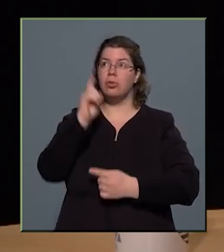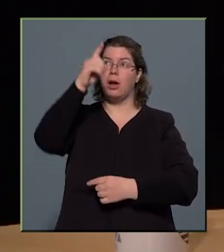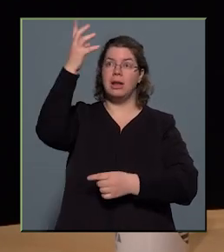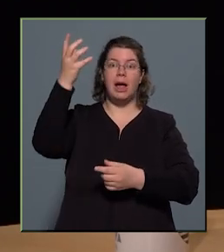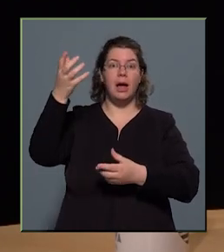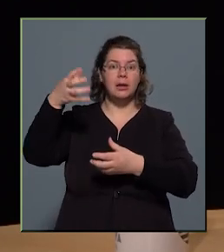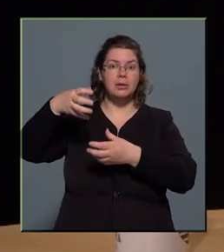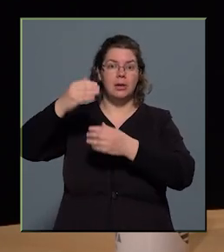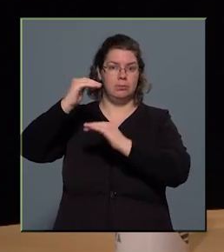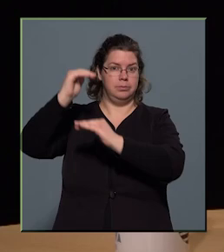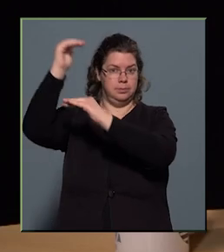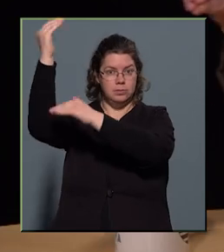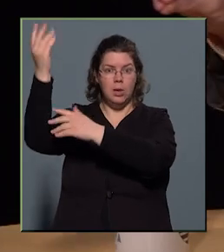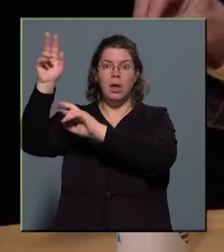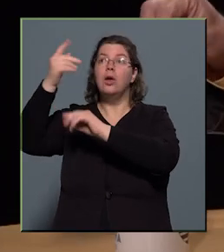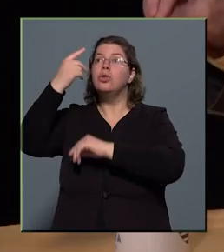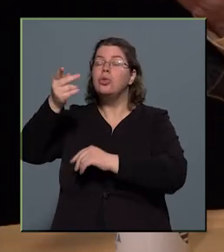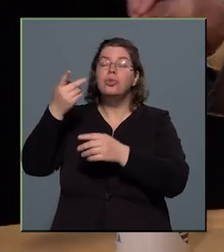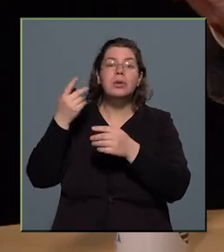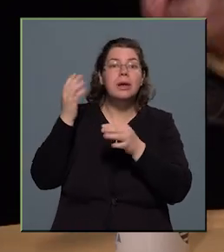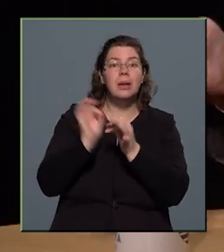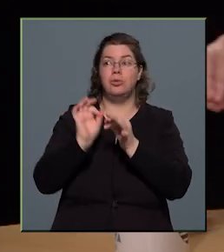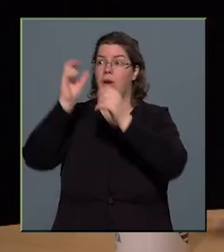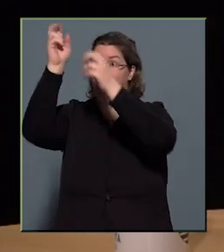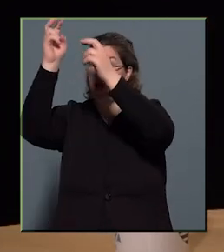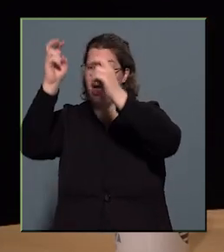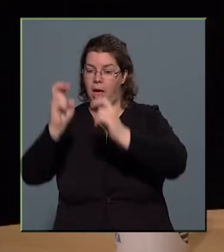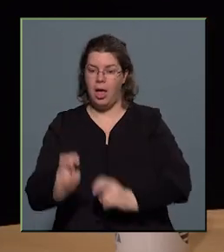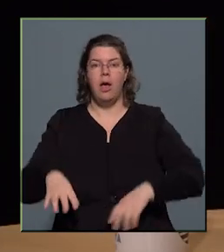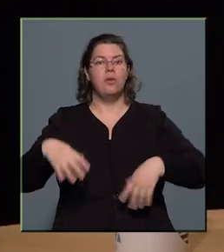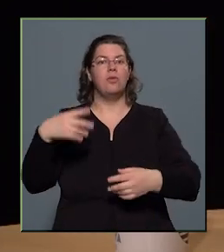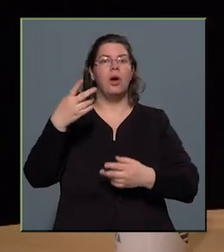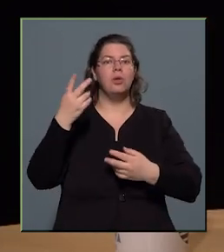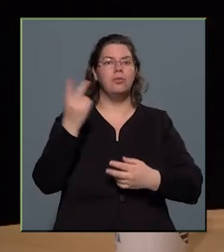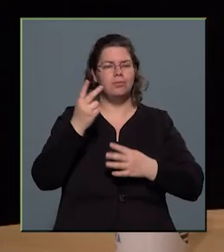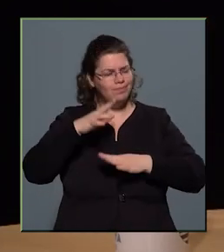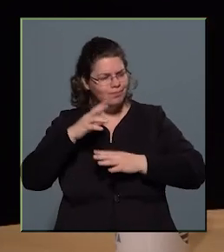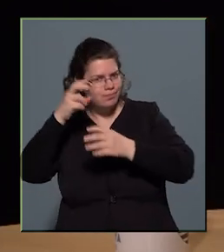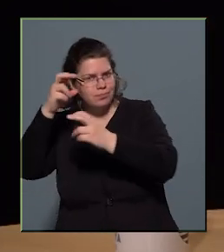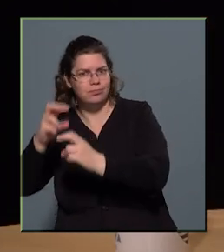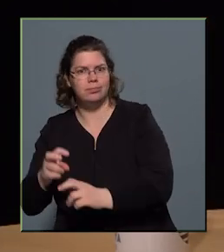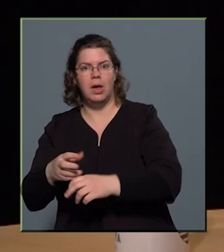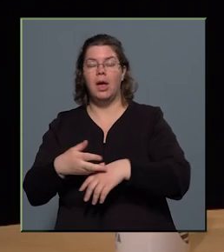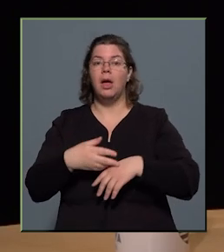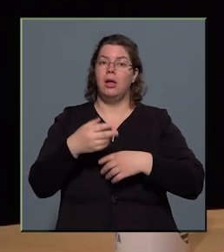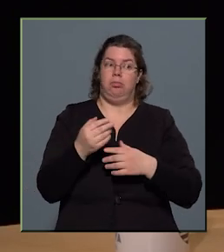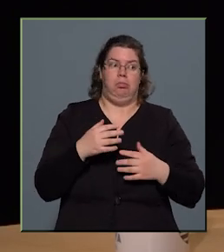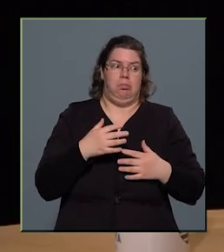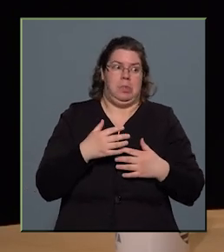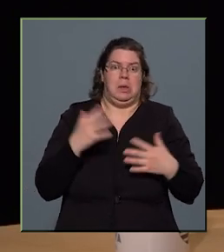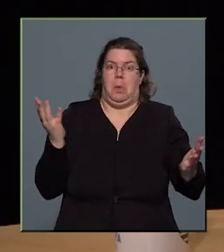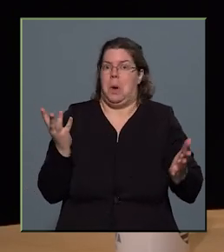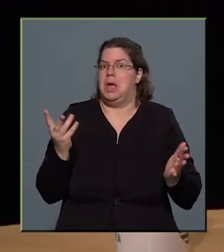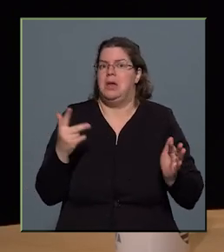az indítóhelyre, vagy akár volt olyan, hogy úszó platformra, vagy bárhova, ez egy óriási dolog